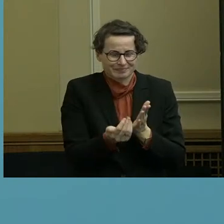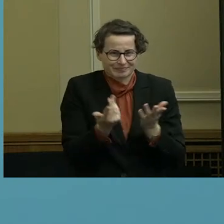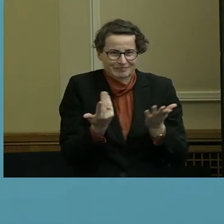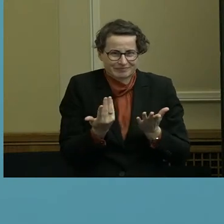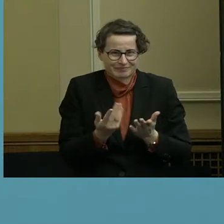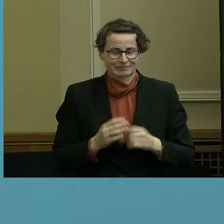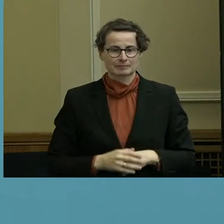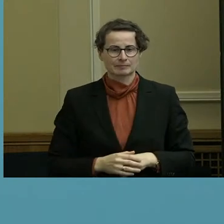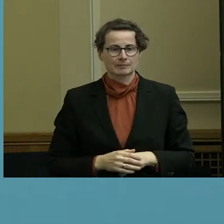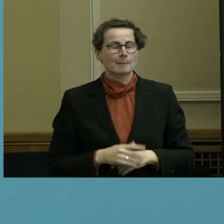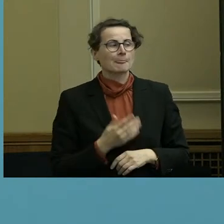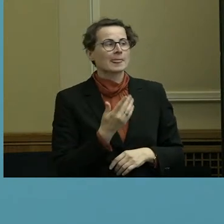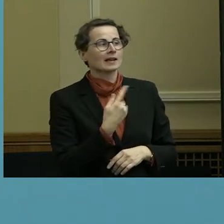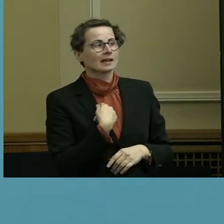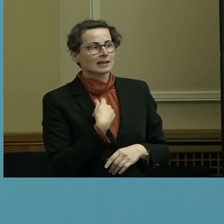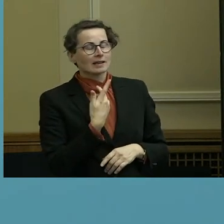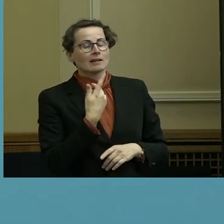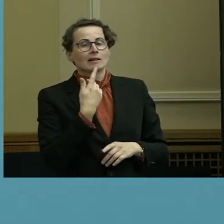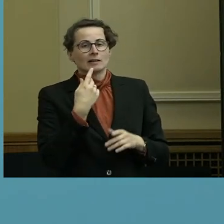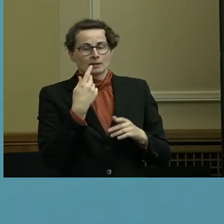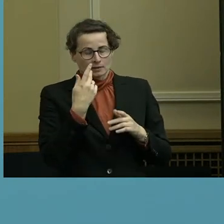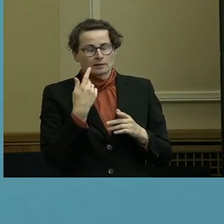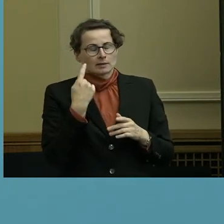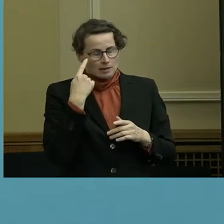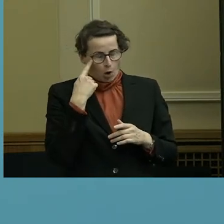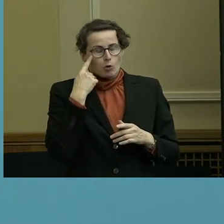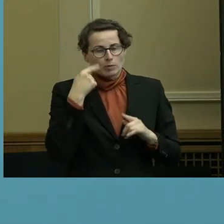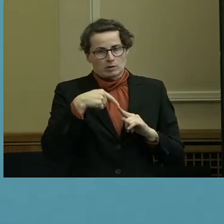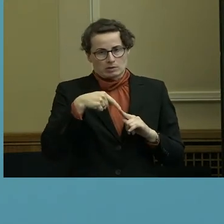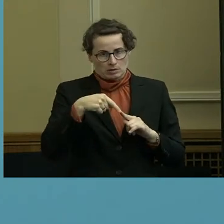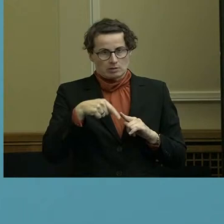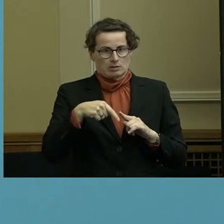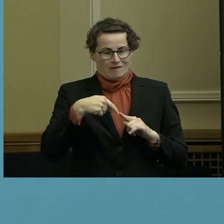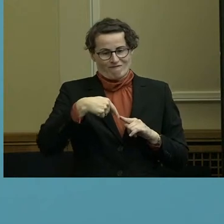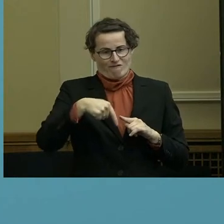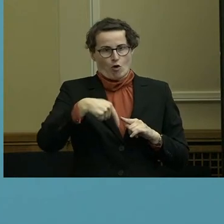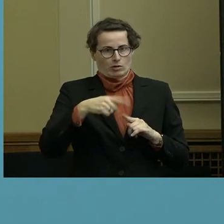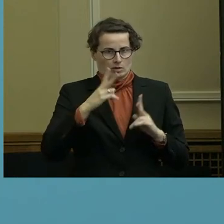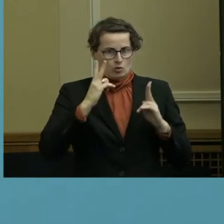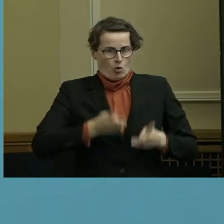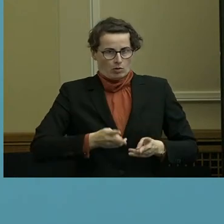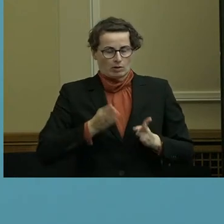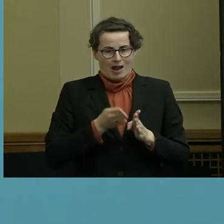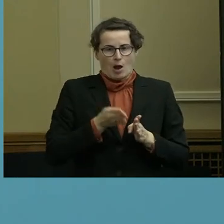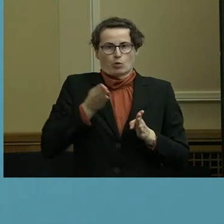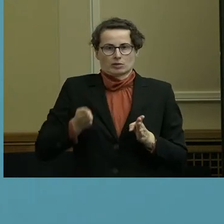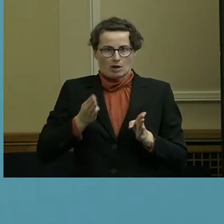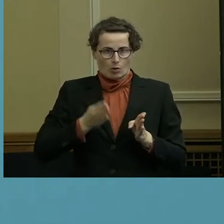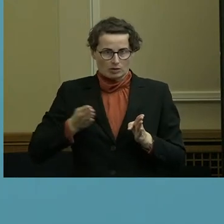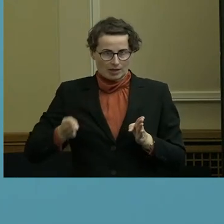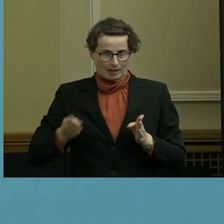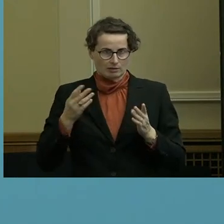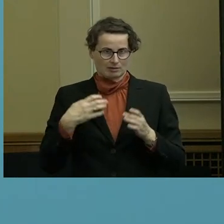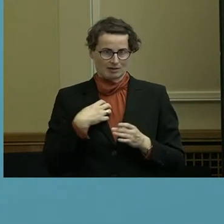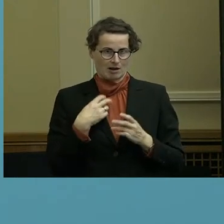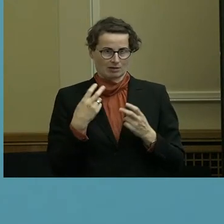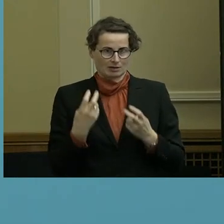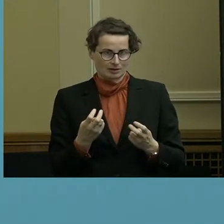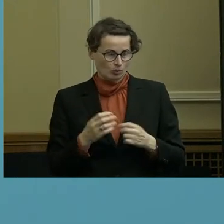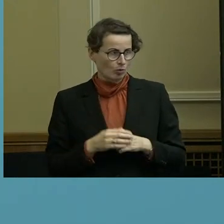Also ich gehe davon aus, dass es noch eine außerordentliche Senatssitzung in dieser Woche geben wird. Aber es macht jetzt